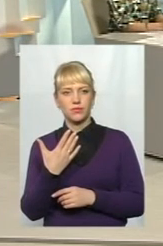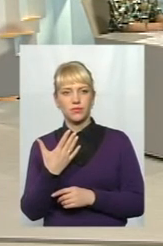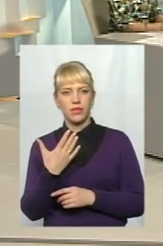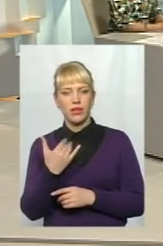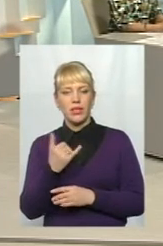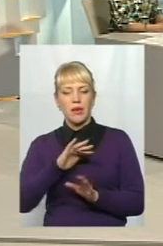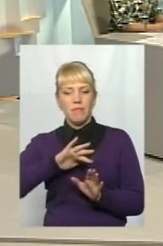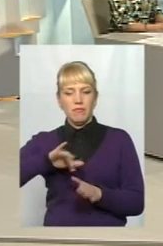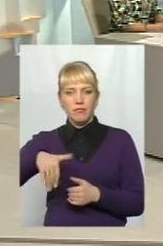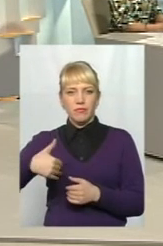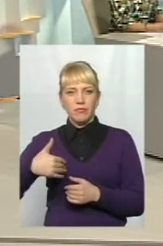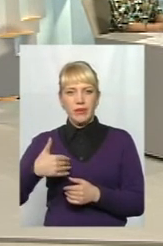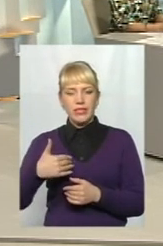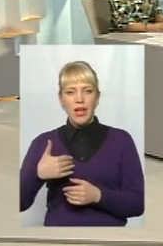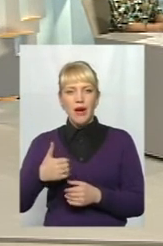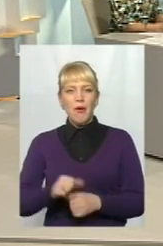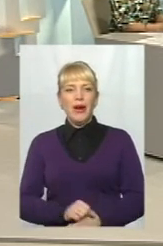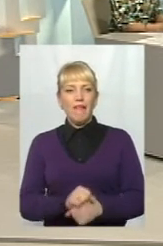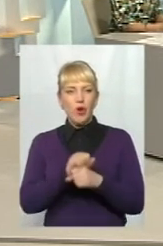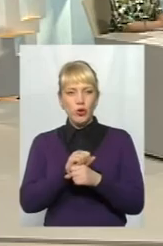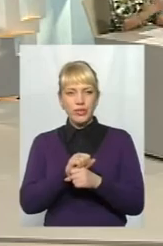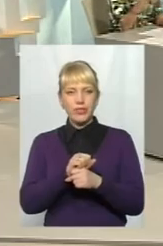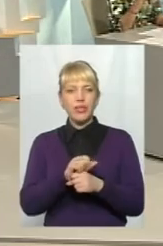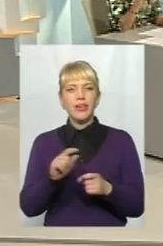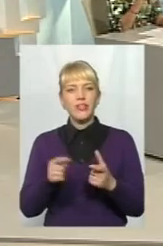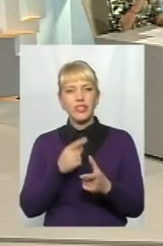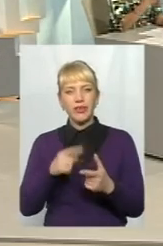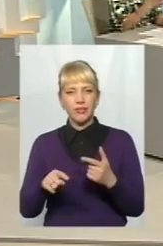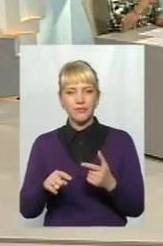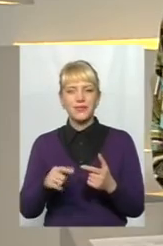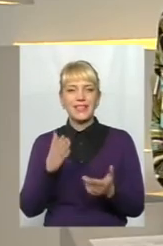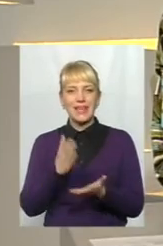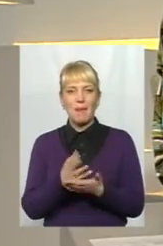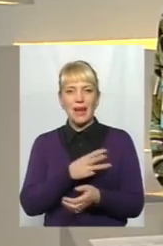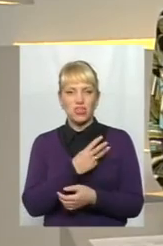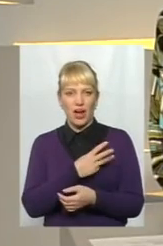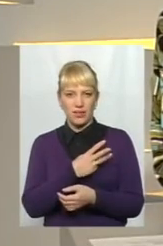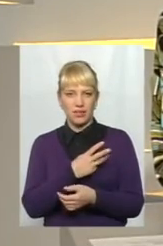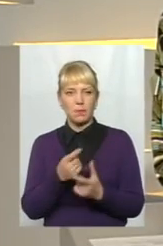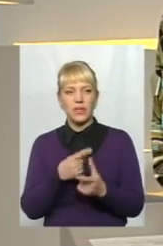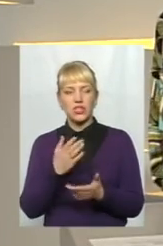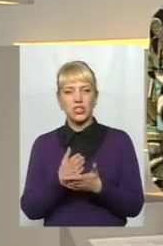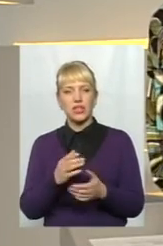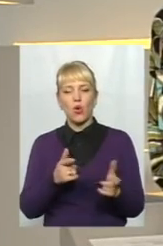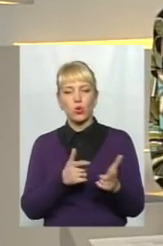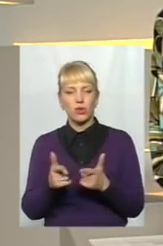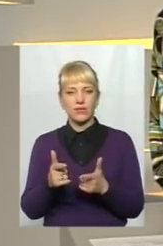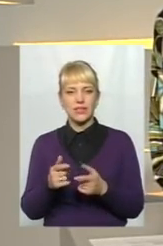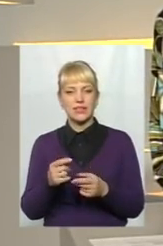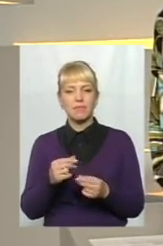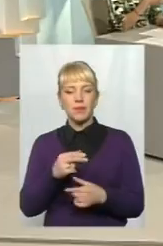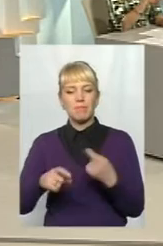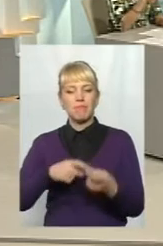після, власне, помаранчевої революції, чи є бажання, чи є готовність підприємців